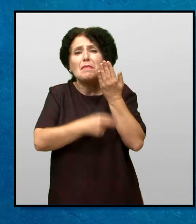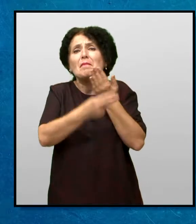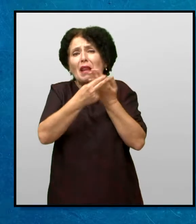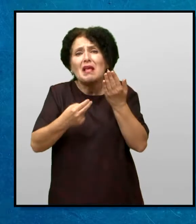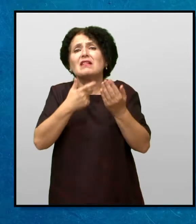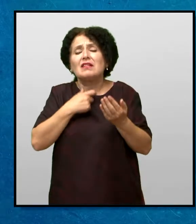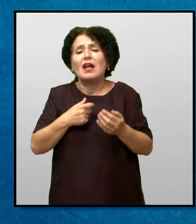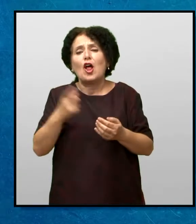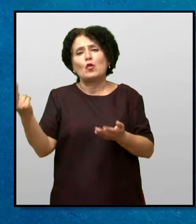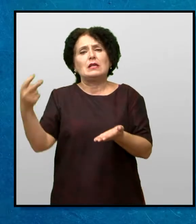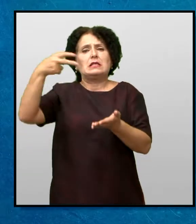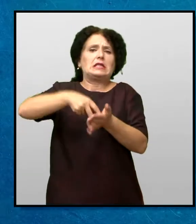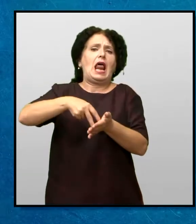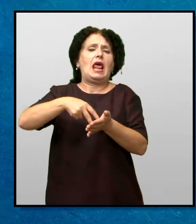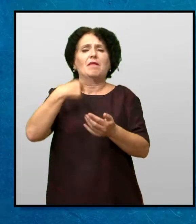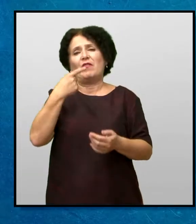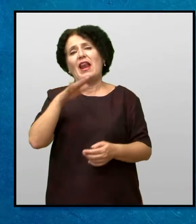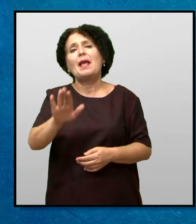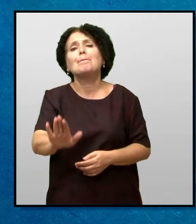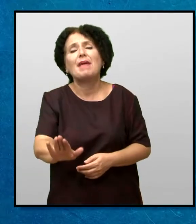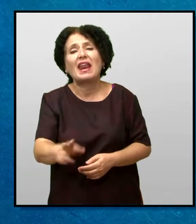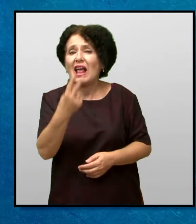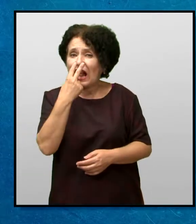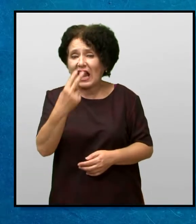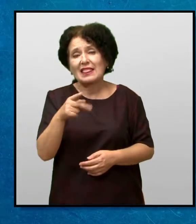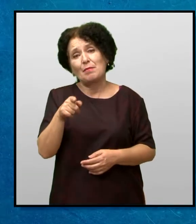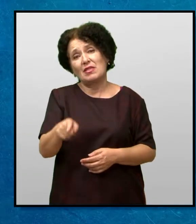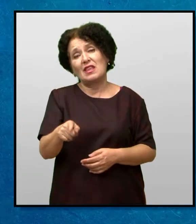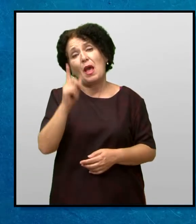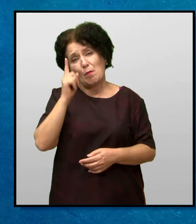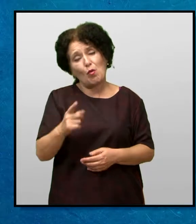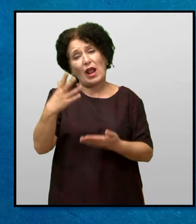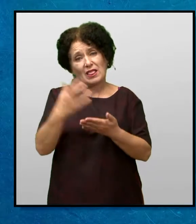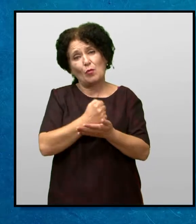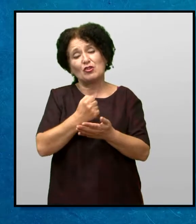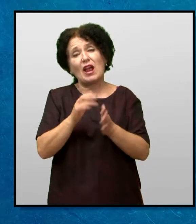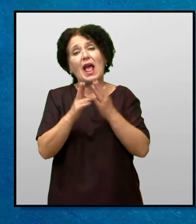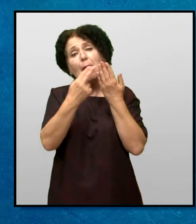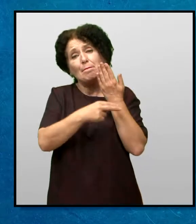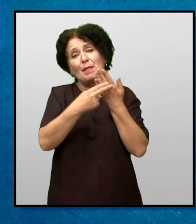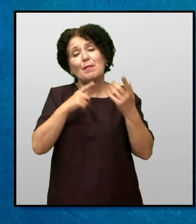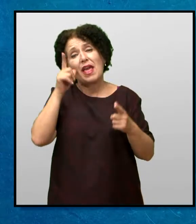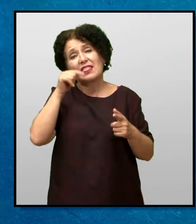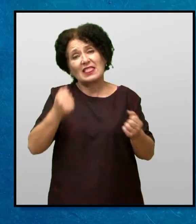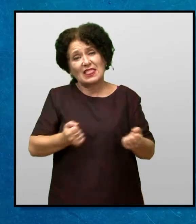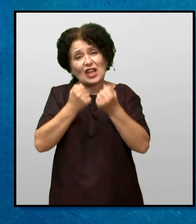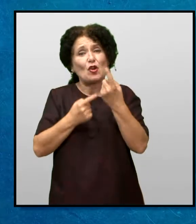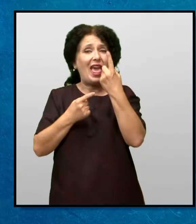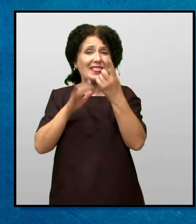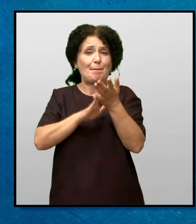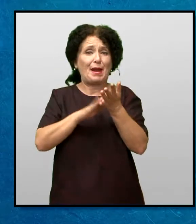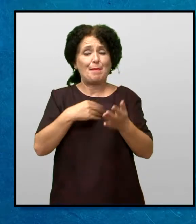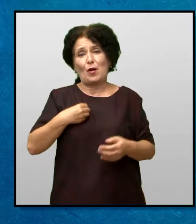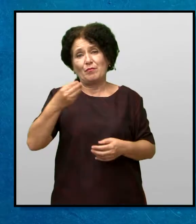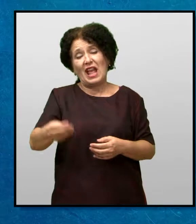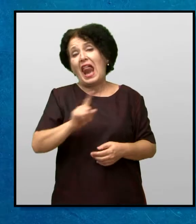Станувајќи од столот, тој рече Мери, гледам дека ти мора да добиеш Библија и иако ми е тешко да одвојам една